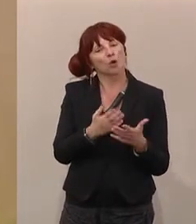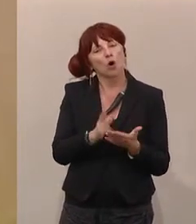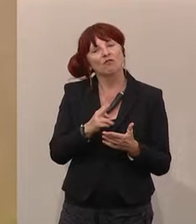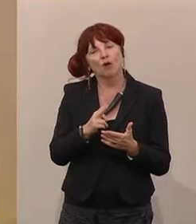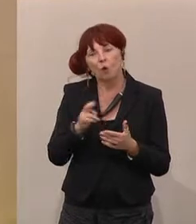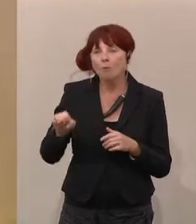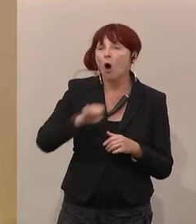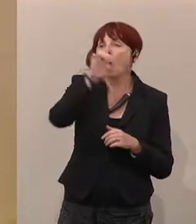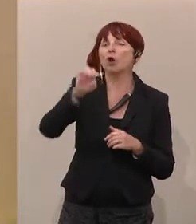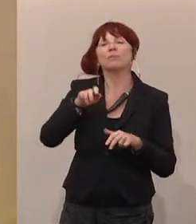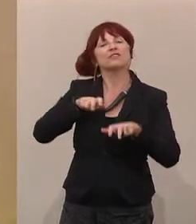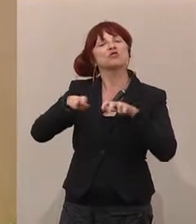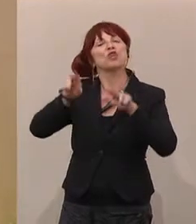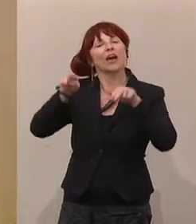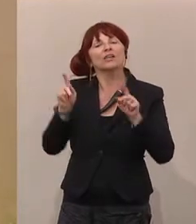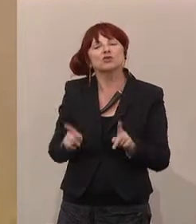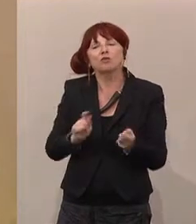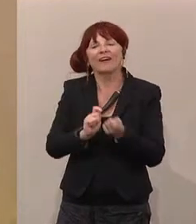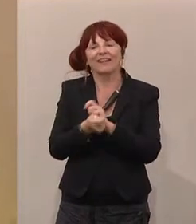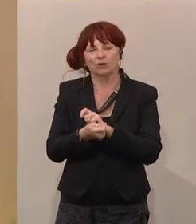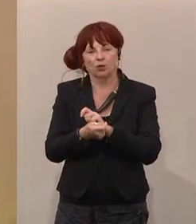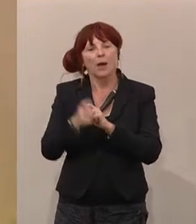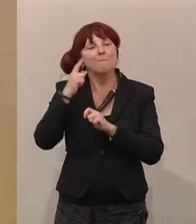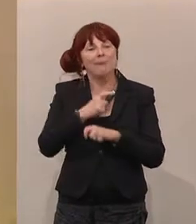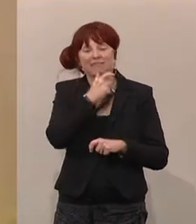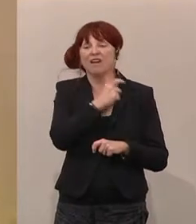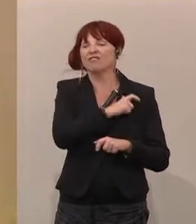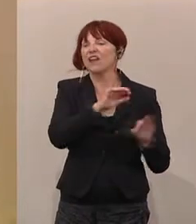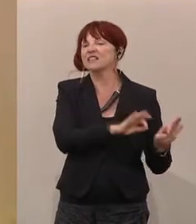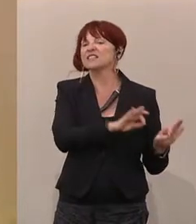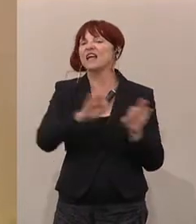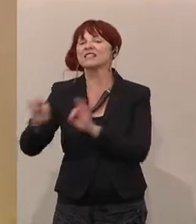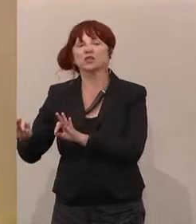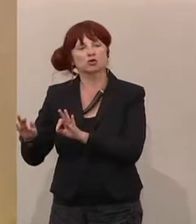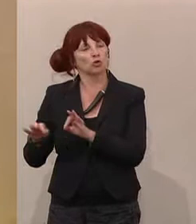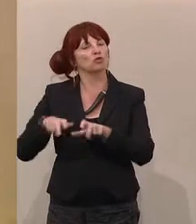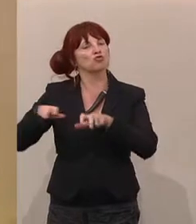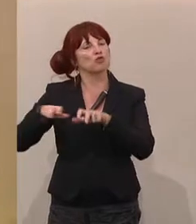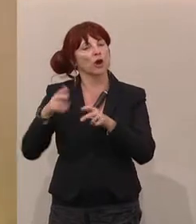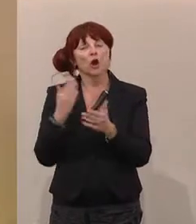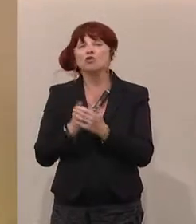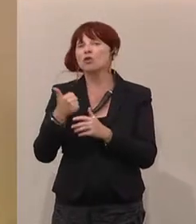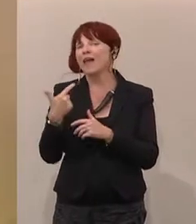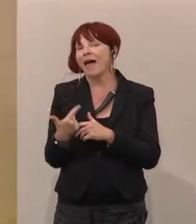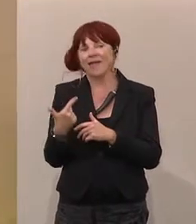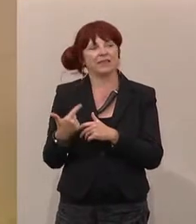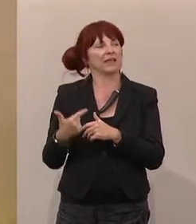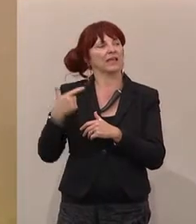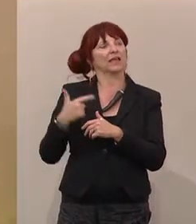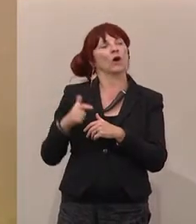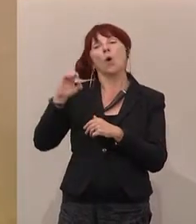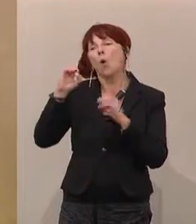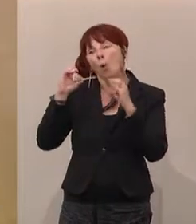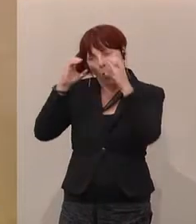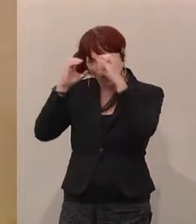Steuerrecht wollen. Da geht es um die Finanztransaktionssteuer. Da haben ja einige ÖVP-Minister sich schon versucht daran, haben aber nichts